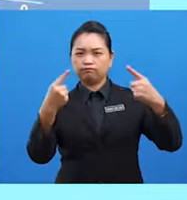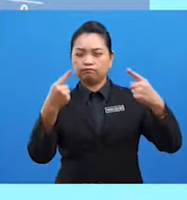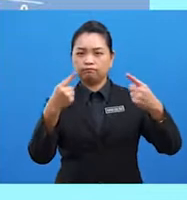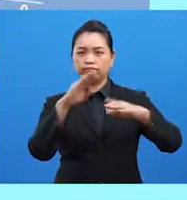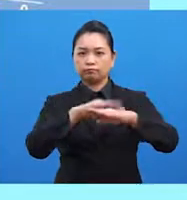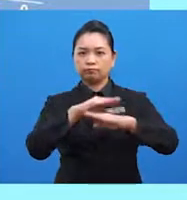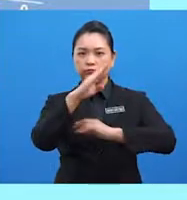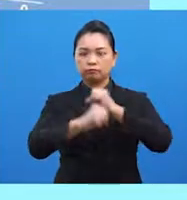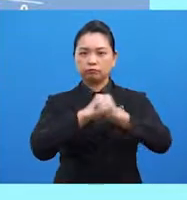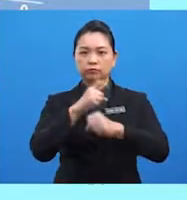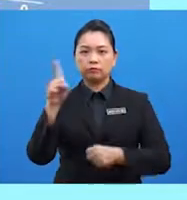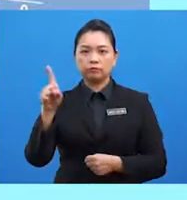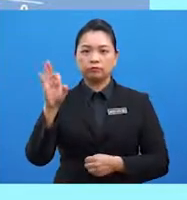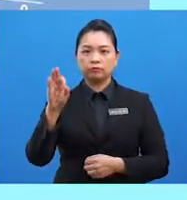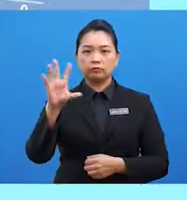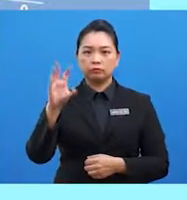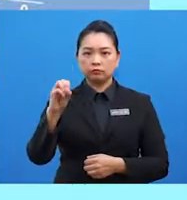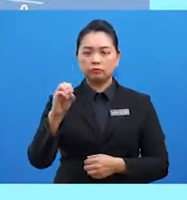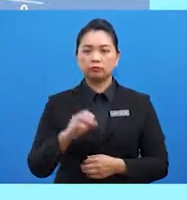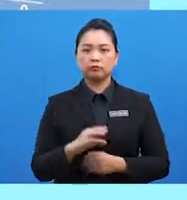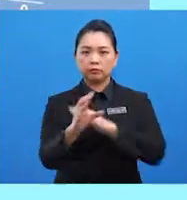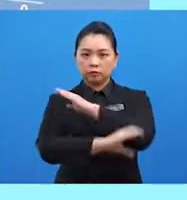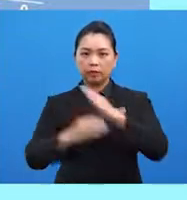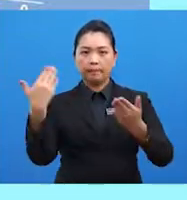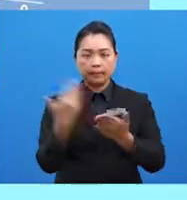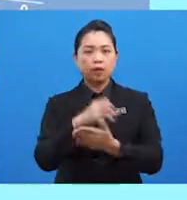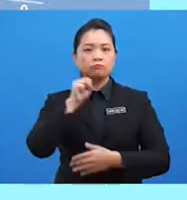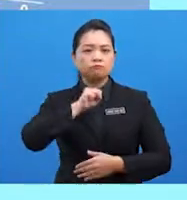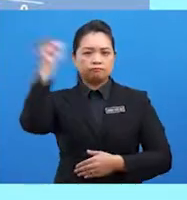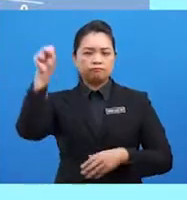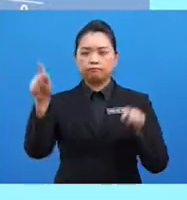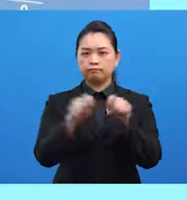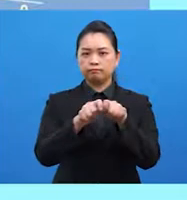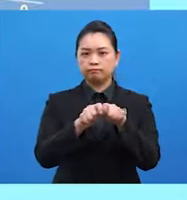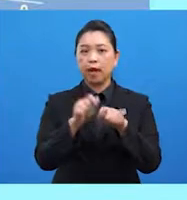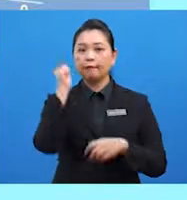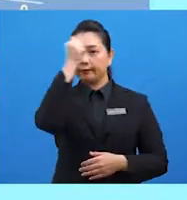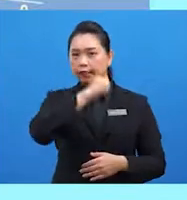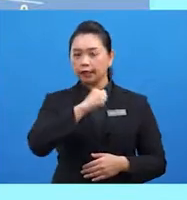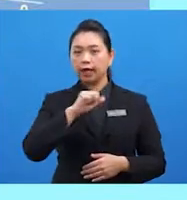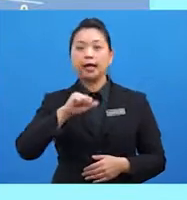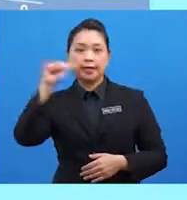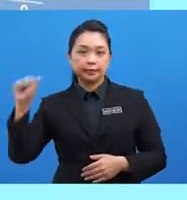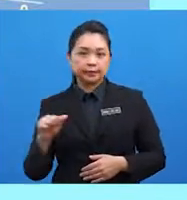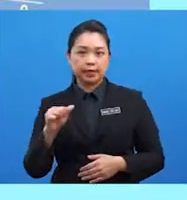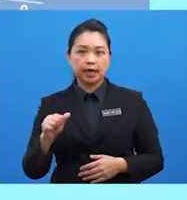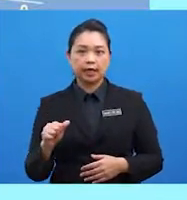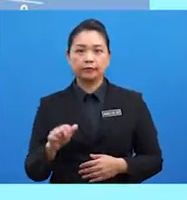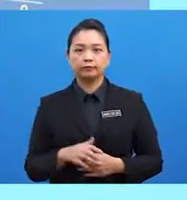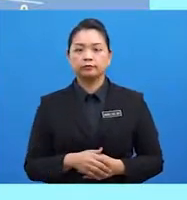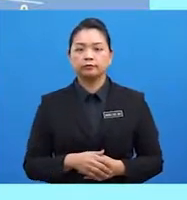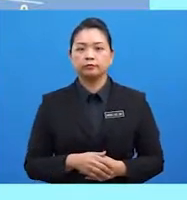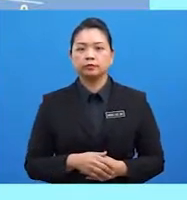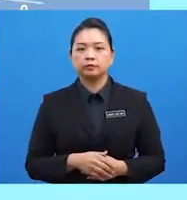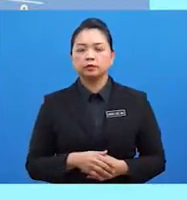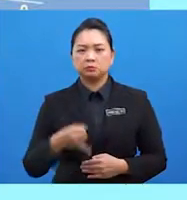1950-an. Negara-negara baru merdeka seperti Afrika, Asia, Amerika Latin dan Caribbean